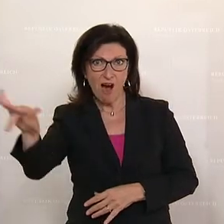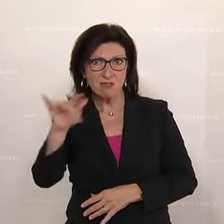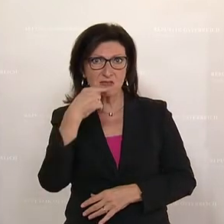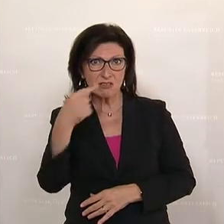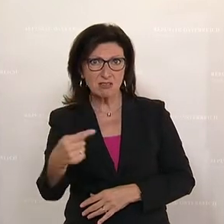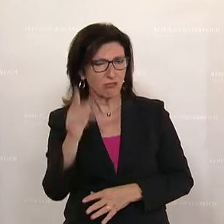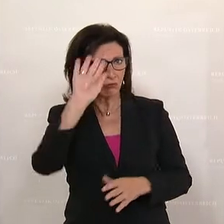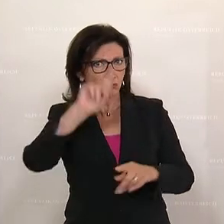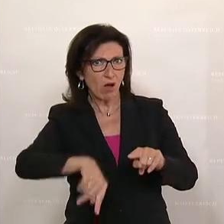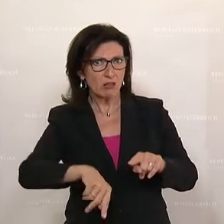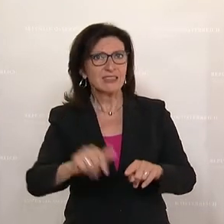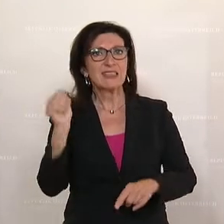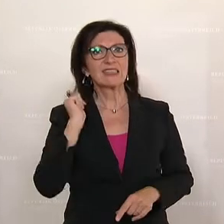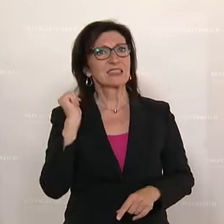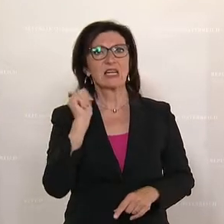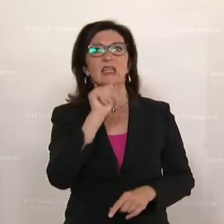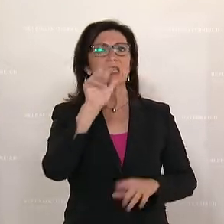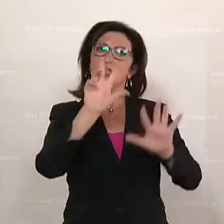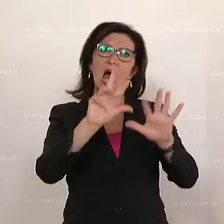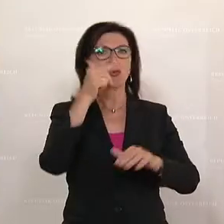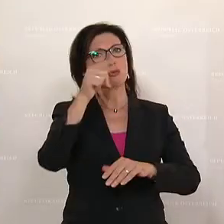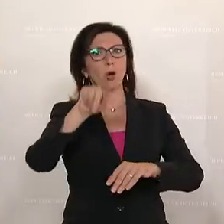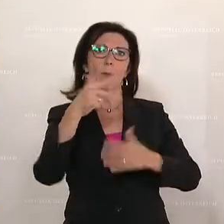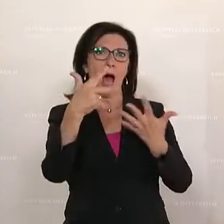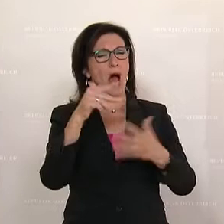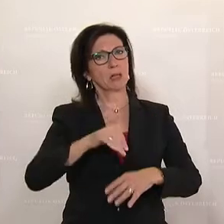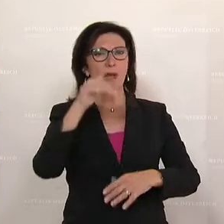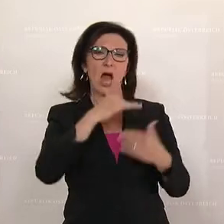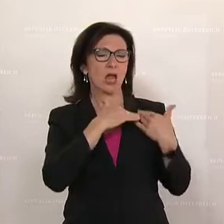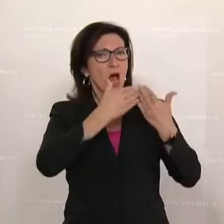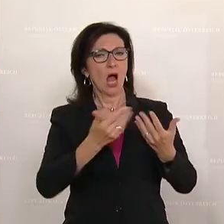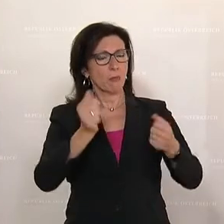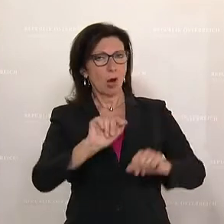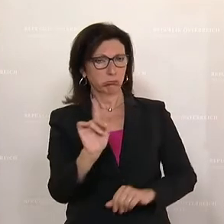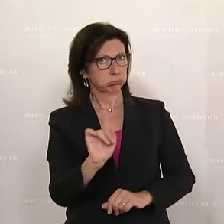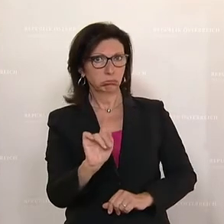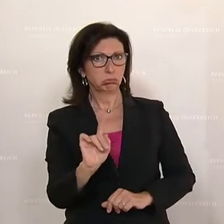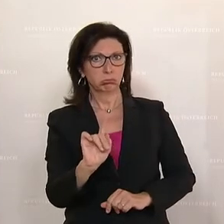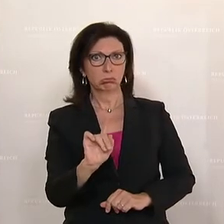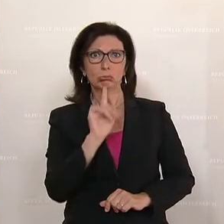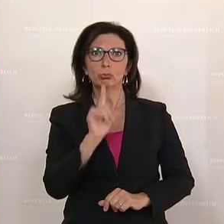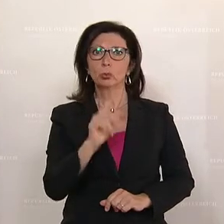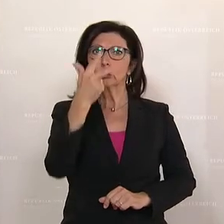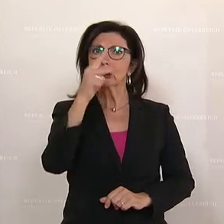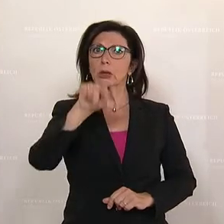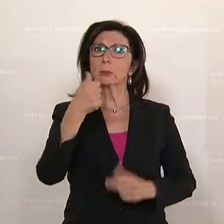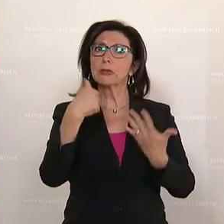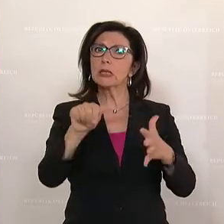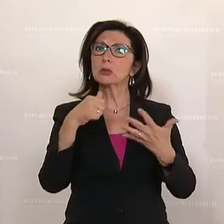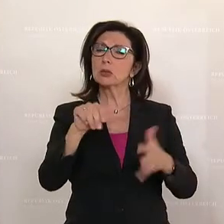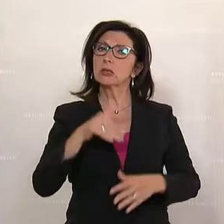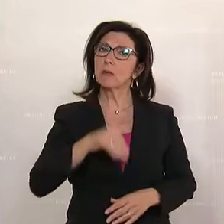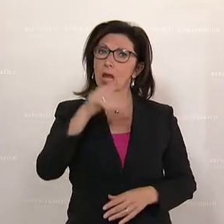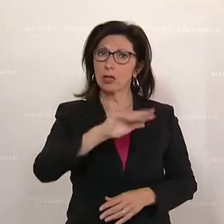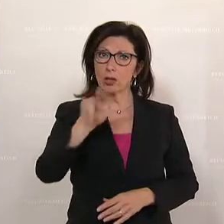Wir haben nicht gestern 28,8 Milliarden Entlastungen beschlossen, sondern 3,66 Milliarden